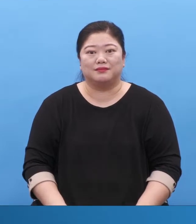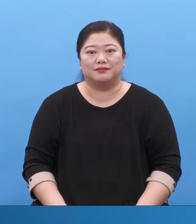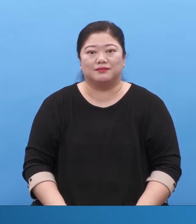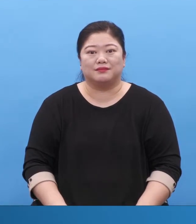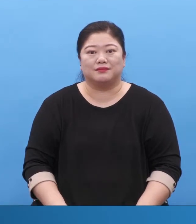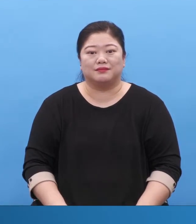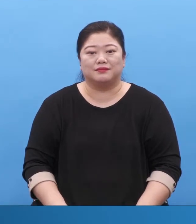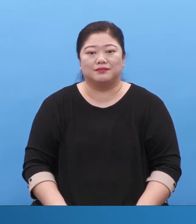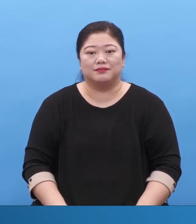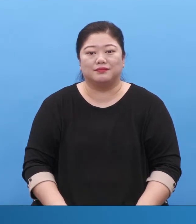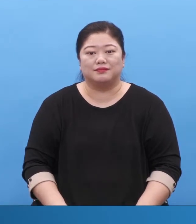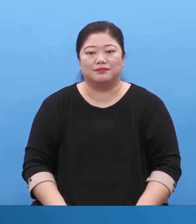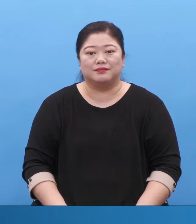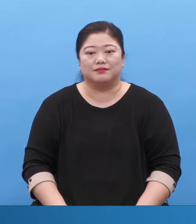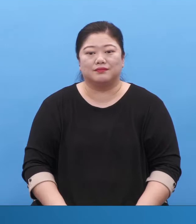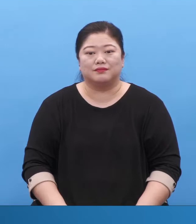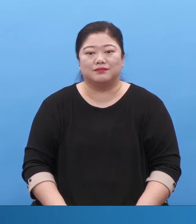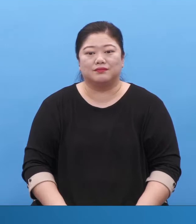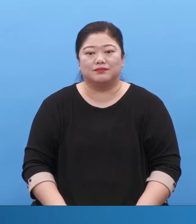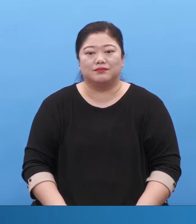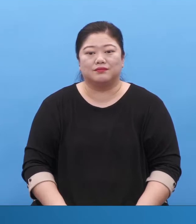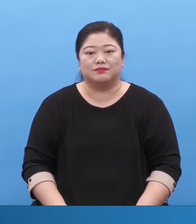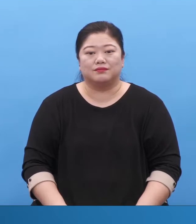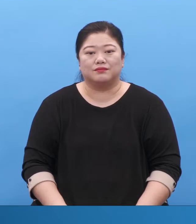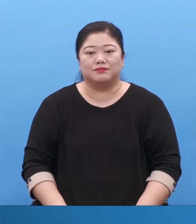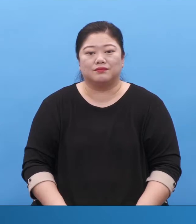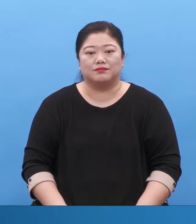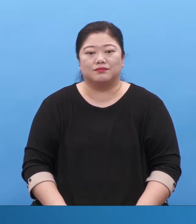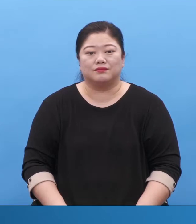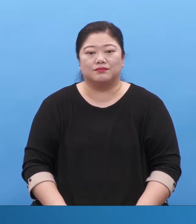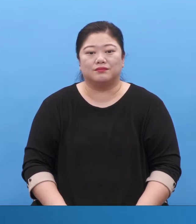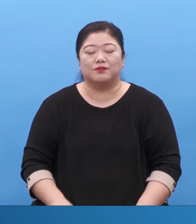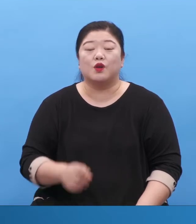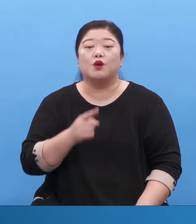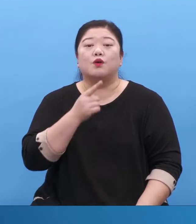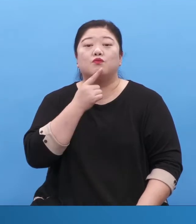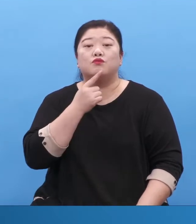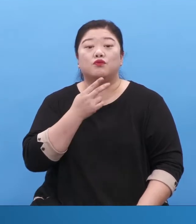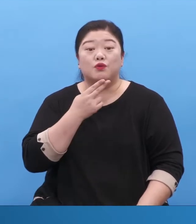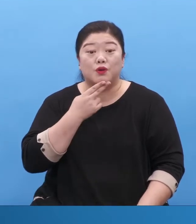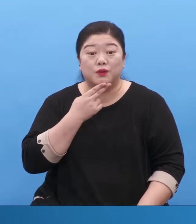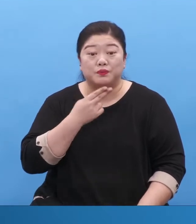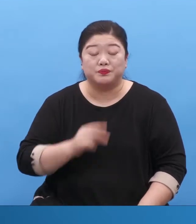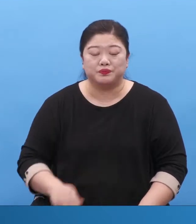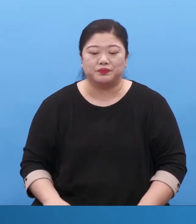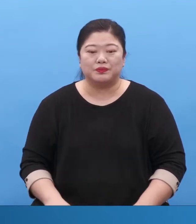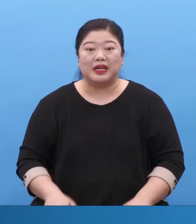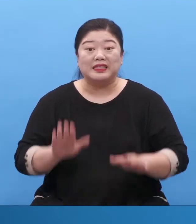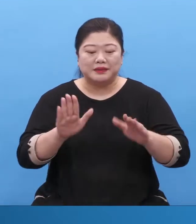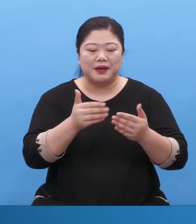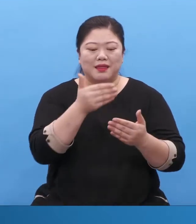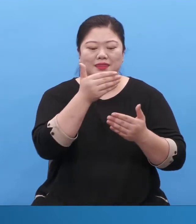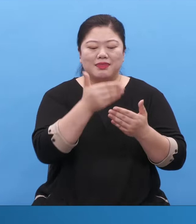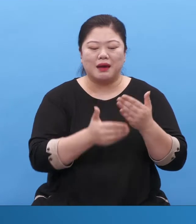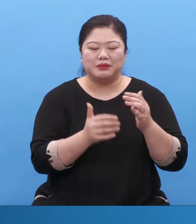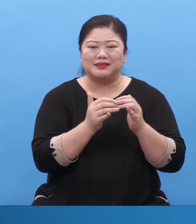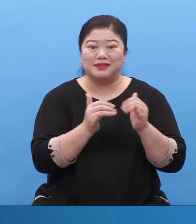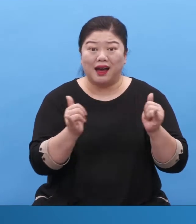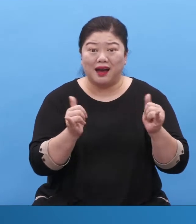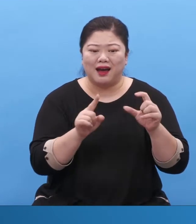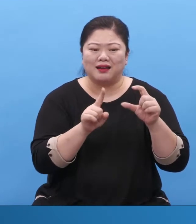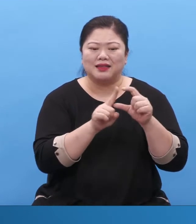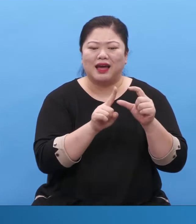물론 남은 자란 단어를 요호와의 증인이 자기들이 남은 자들이라 라고 억지를 부르는데